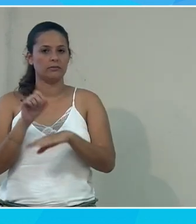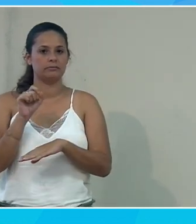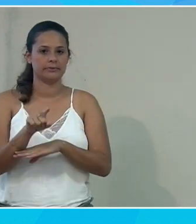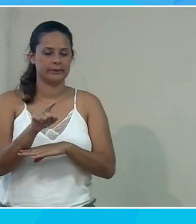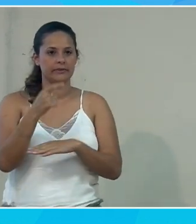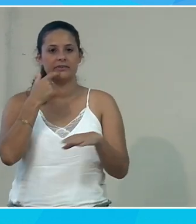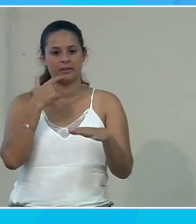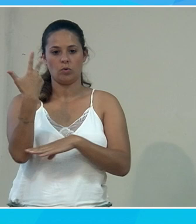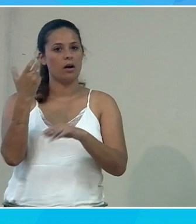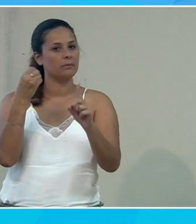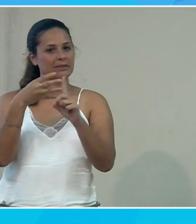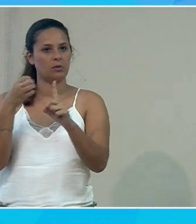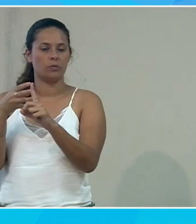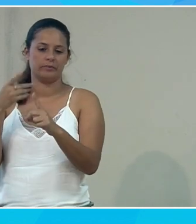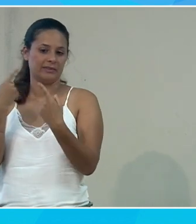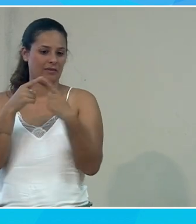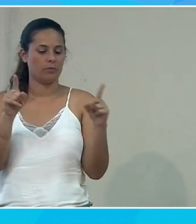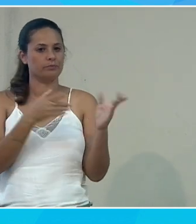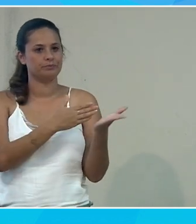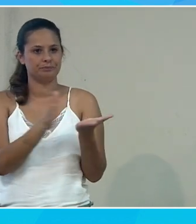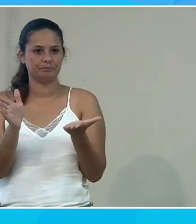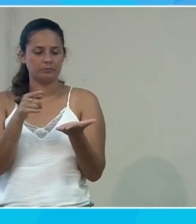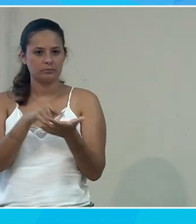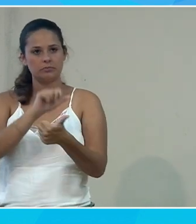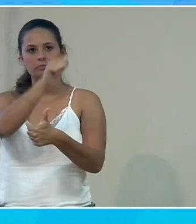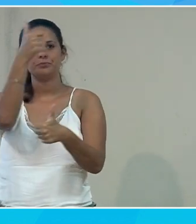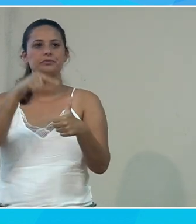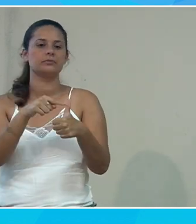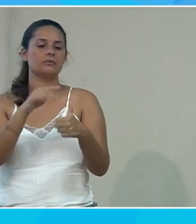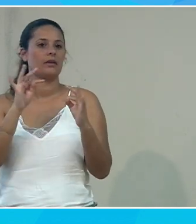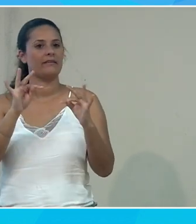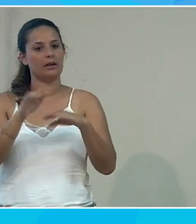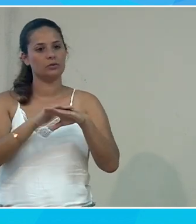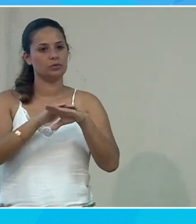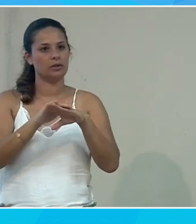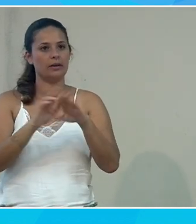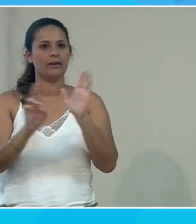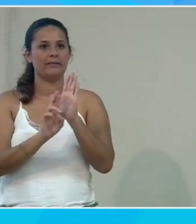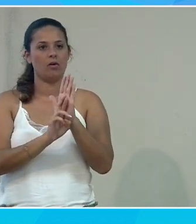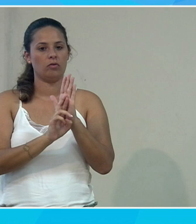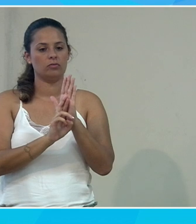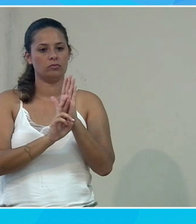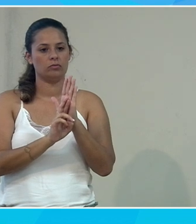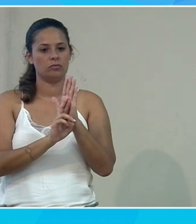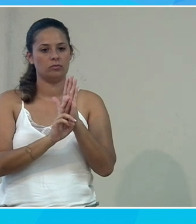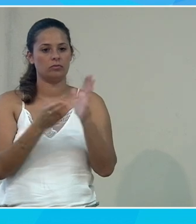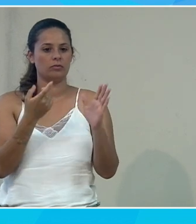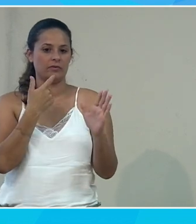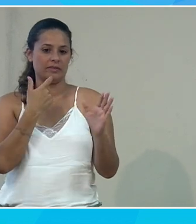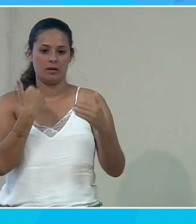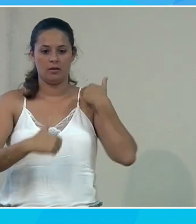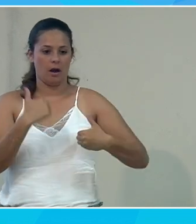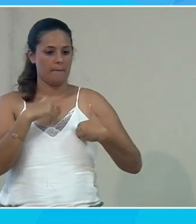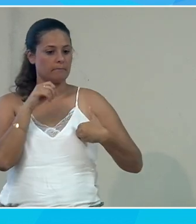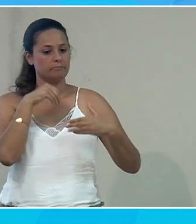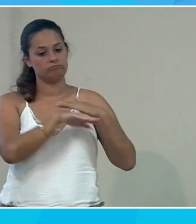en fait trois missions un peu différentes. La première mission, ça tourne autour des sujets des référents handicap, un référent handicap